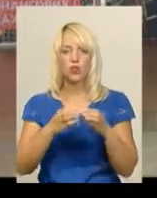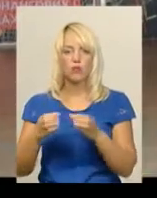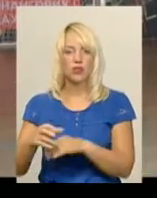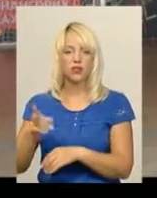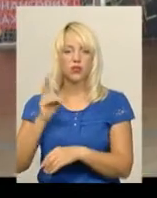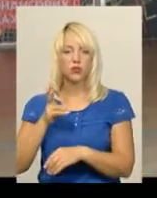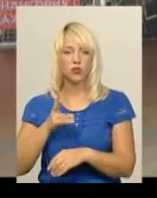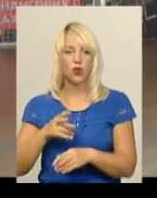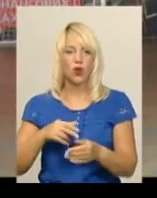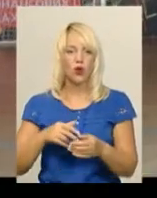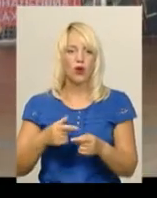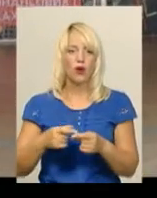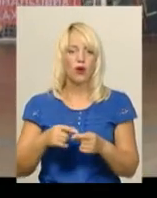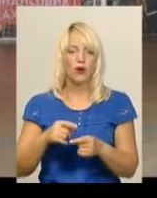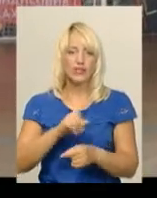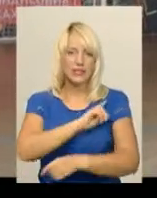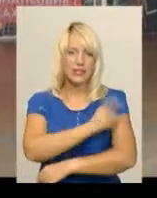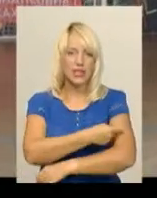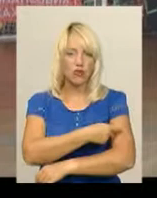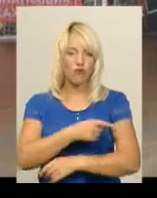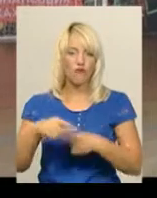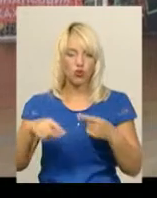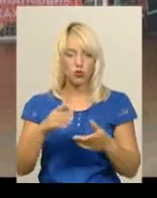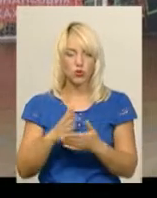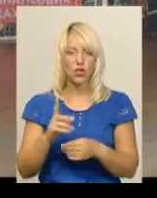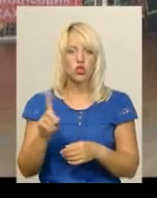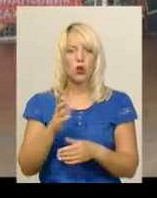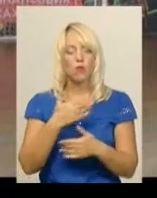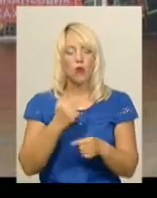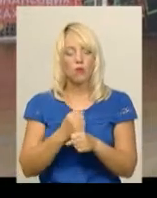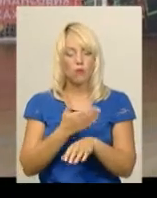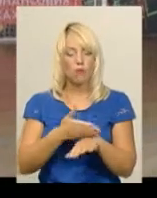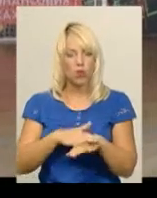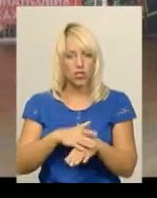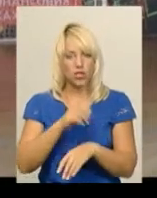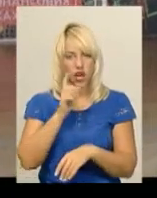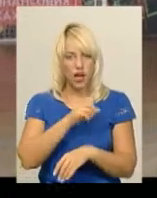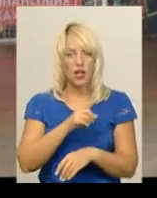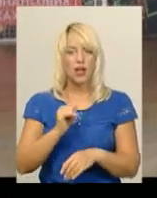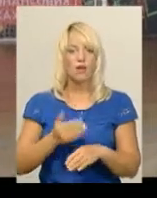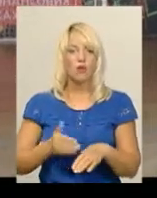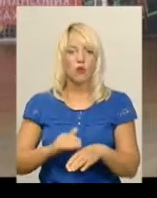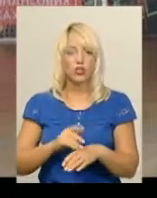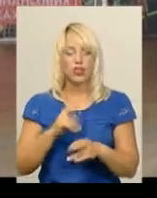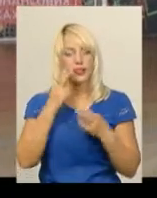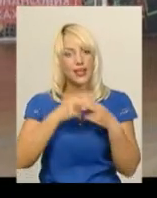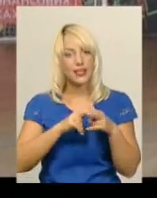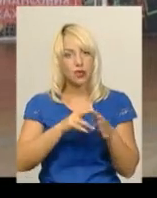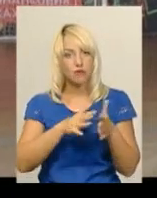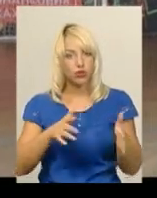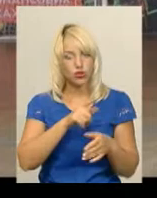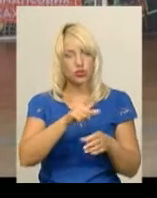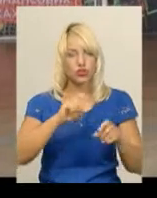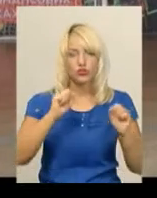проповідуть силовий футбол. Якщо нам потрібно було те, що ми робили зараз в Польщі, команди технічного, швидкісного